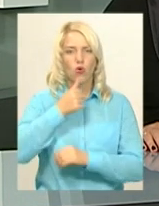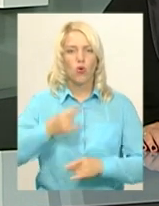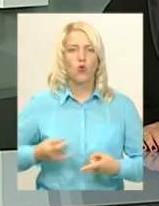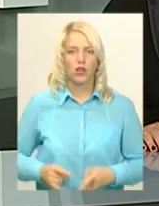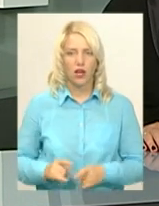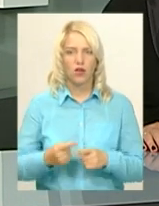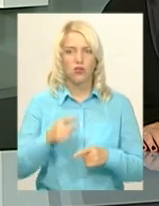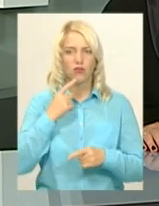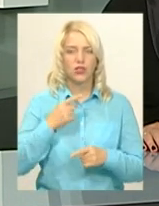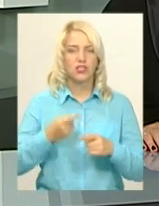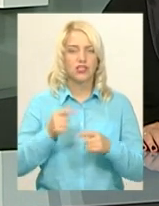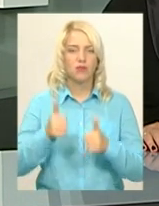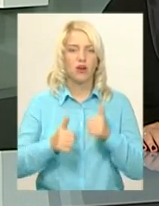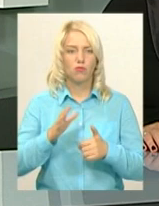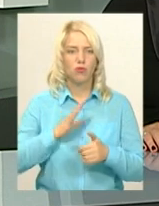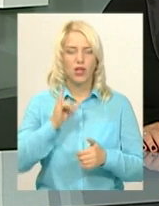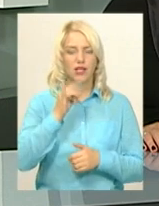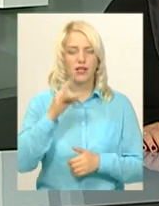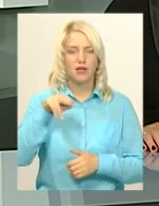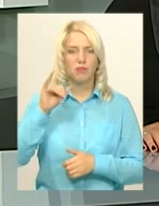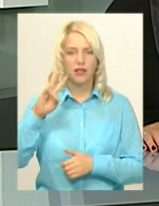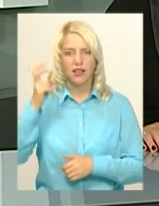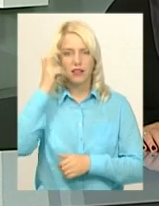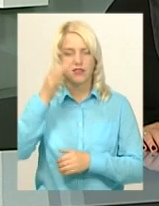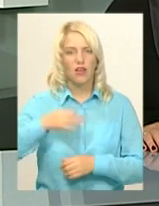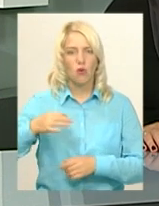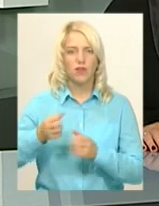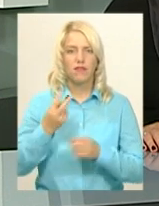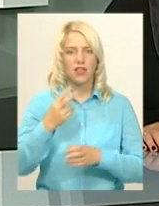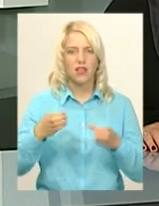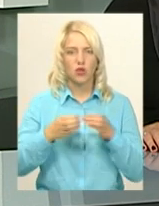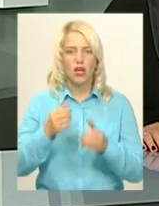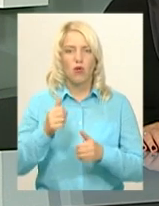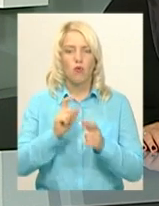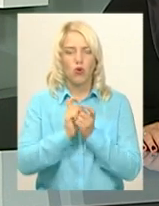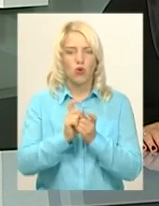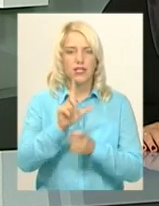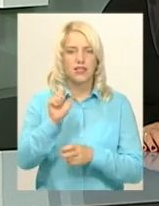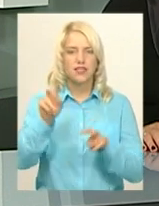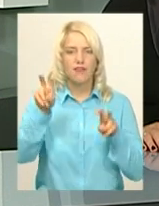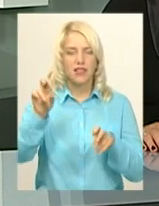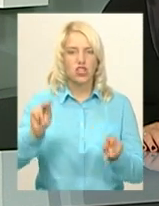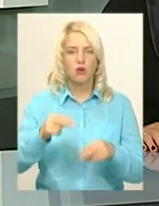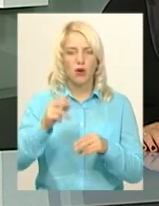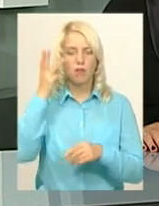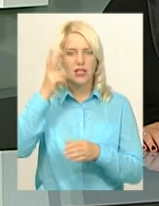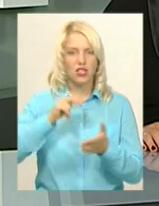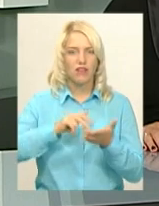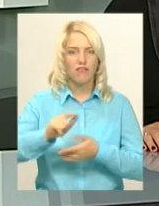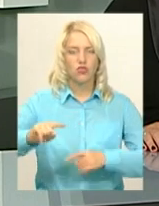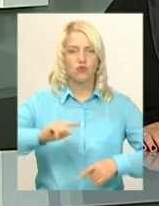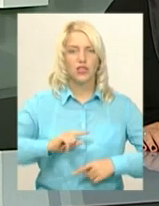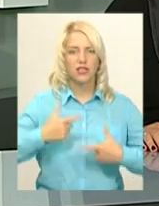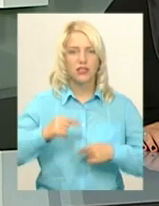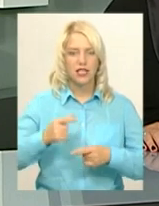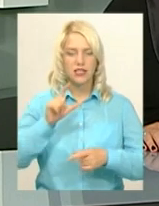повідомив, змагання відбувалися в місті Ірпінь Київської області. 12 команд боролися за звання чемпіона. Хмельничани вийшли в фінал, де